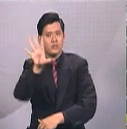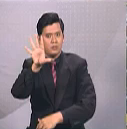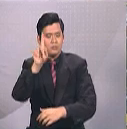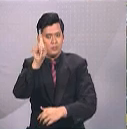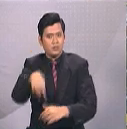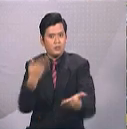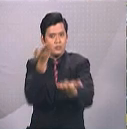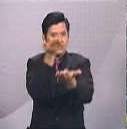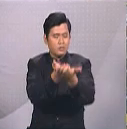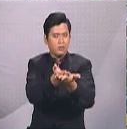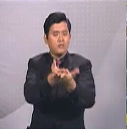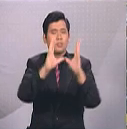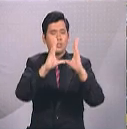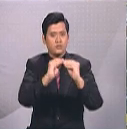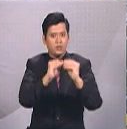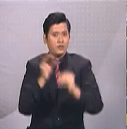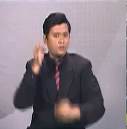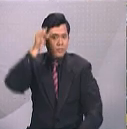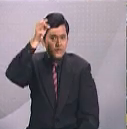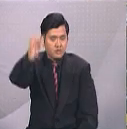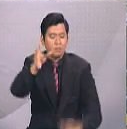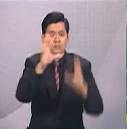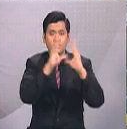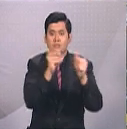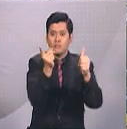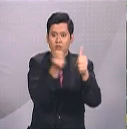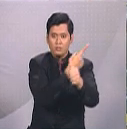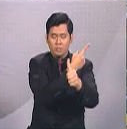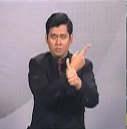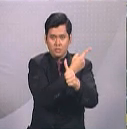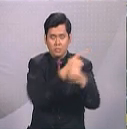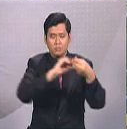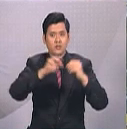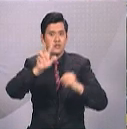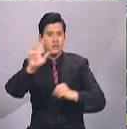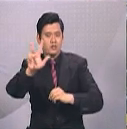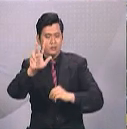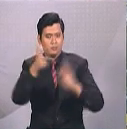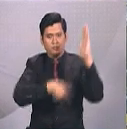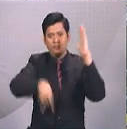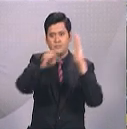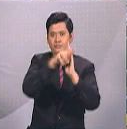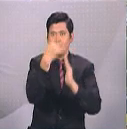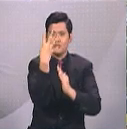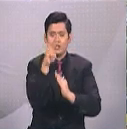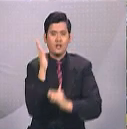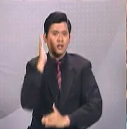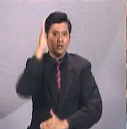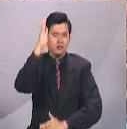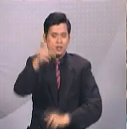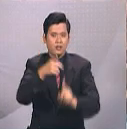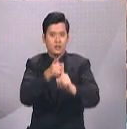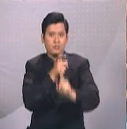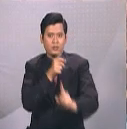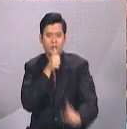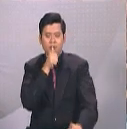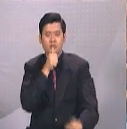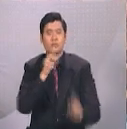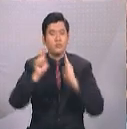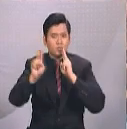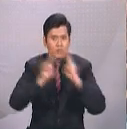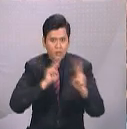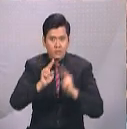lagi pada Sidang Akan Datang. Mesyuarat pertama penggal ketiga Parlimen ke-14 akan dimulakan dengan titah ucapan perasmian